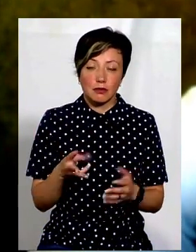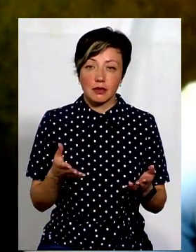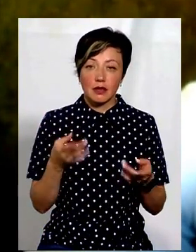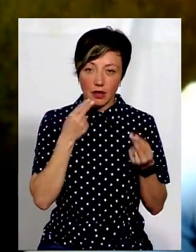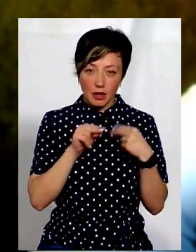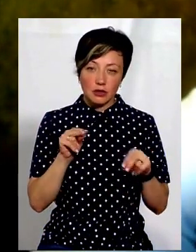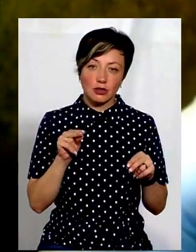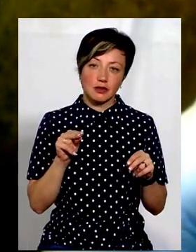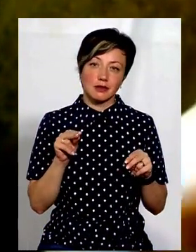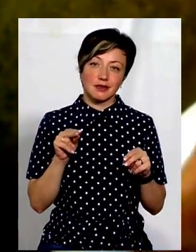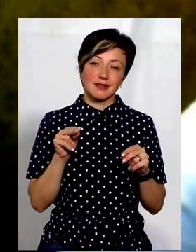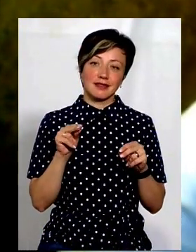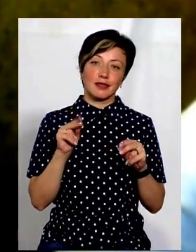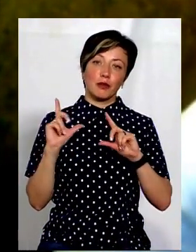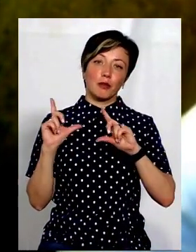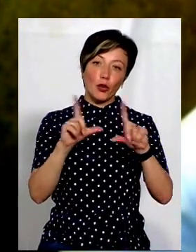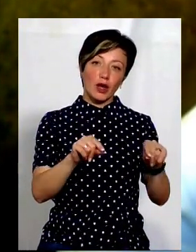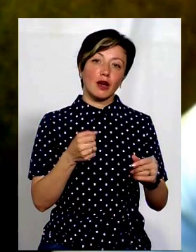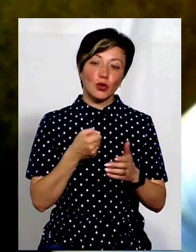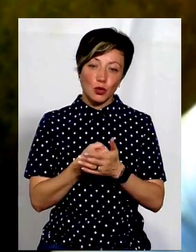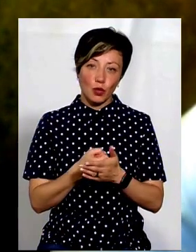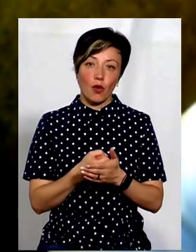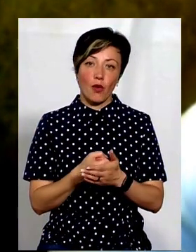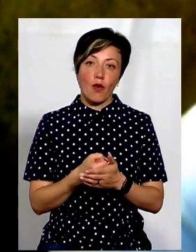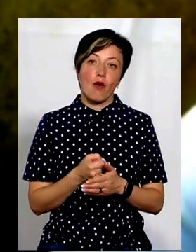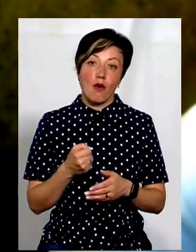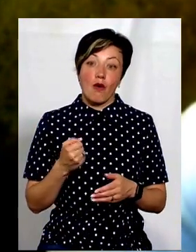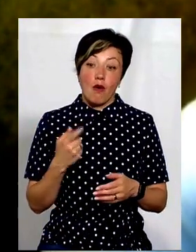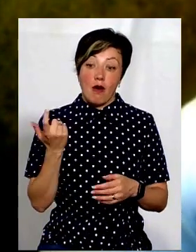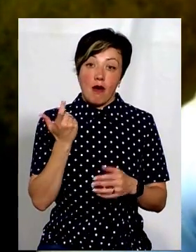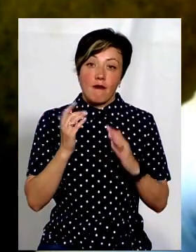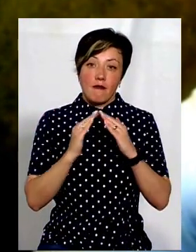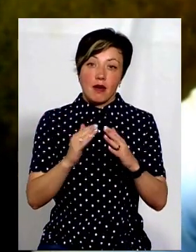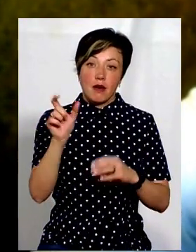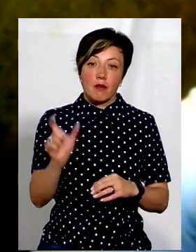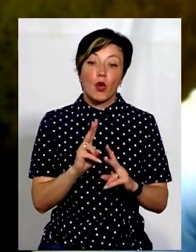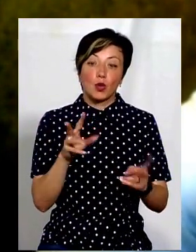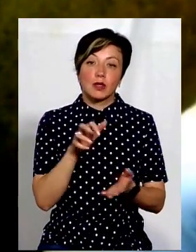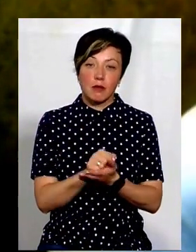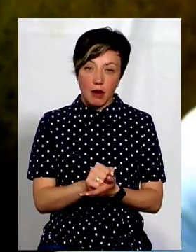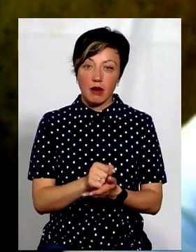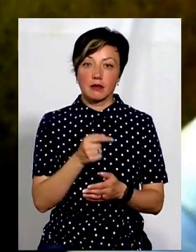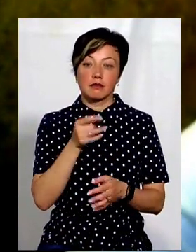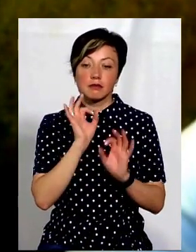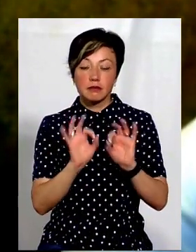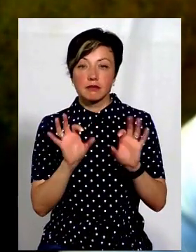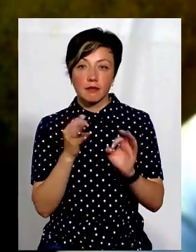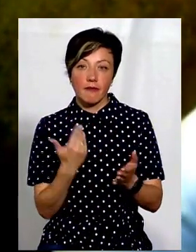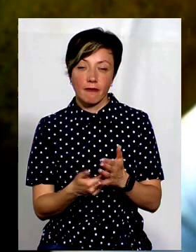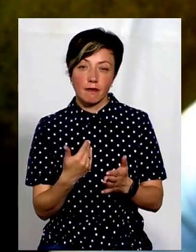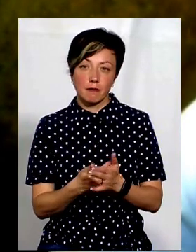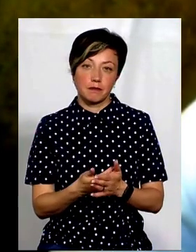звичайно, краще поїхати до фермера, який вже декілька років це займається, який тобі, скажімо так,